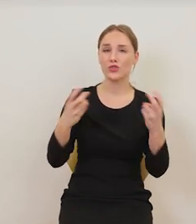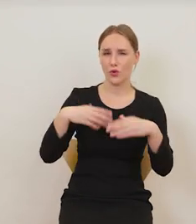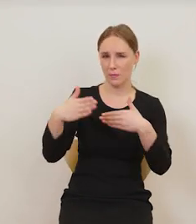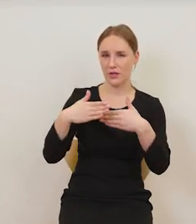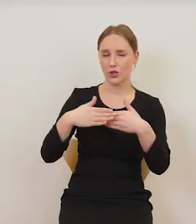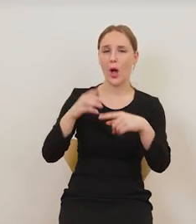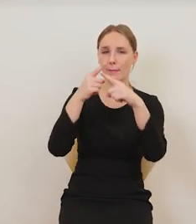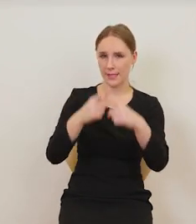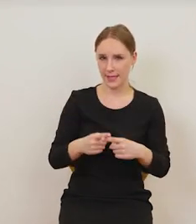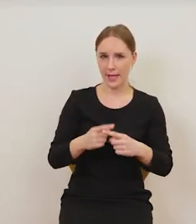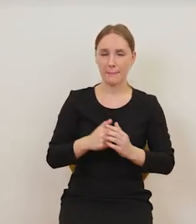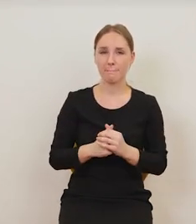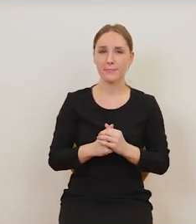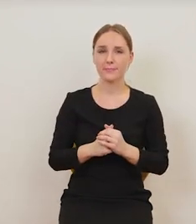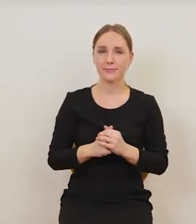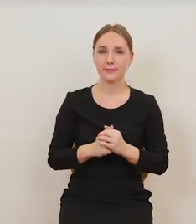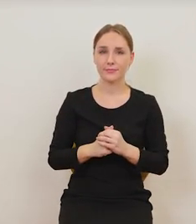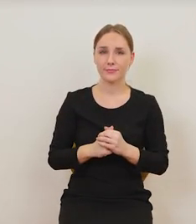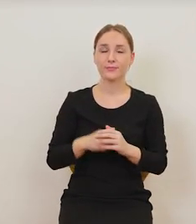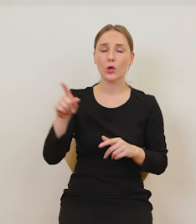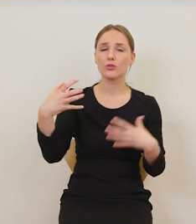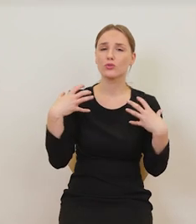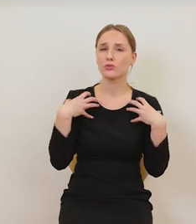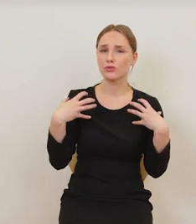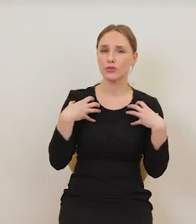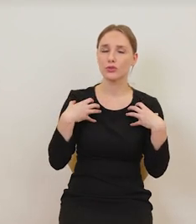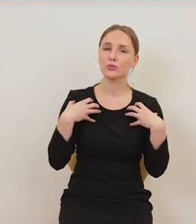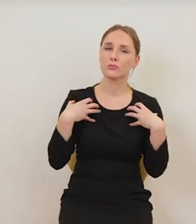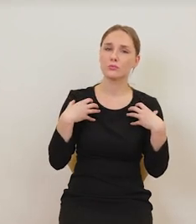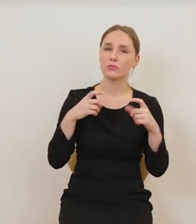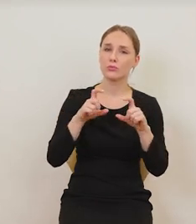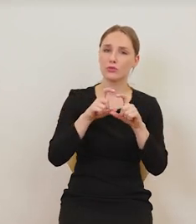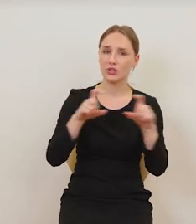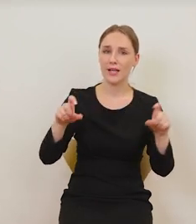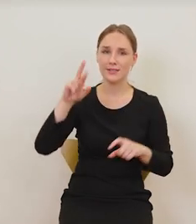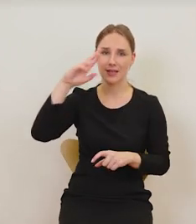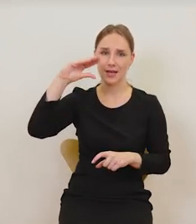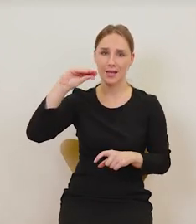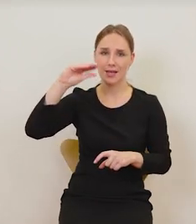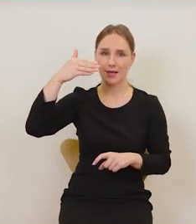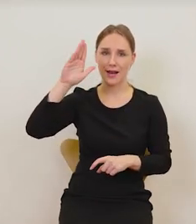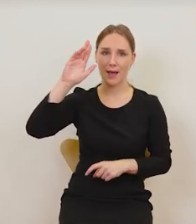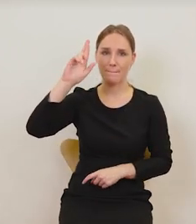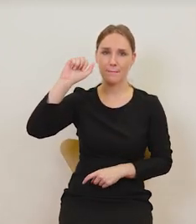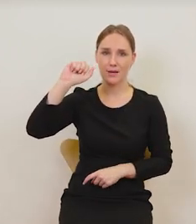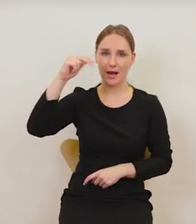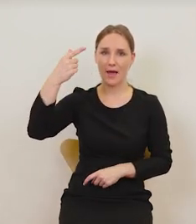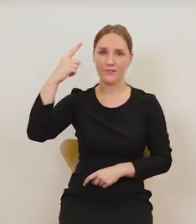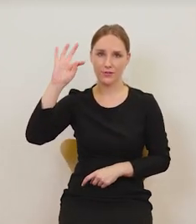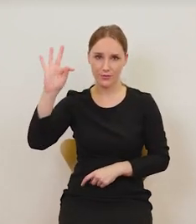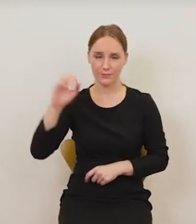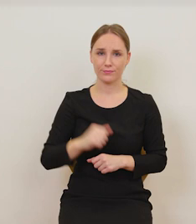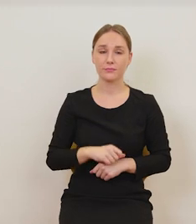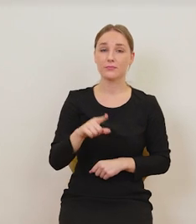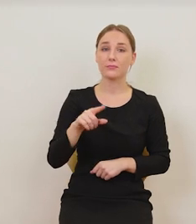Amsterdamu, żył w czasach Rembrandta. I był jemu równy,